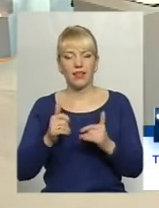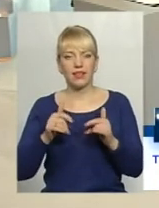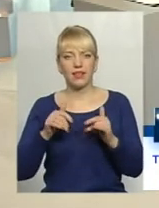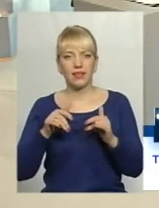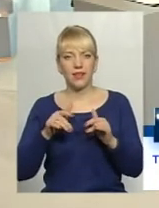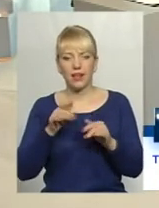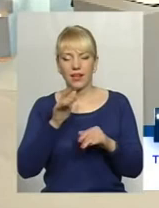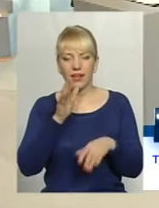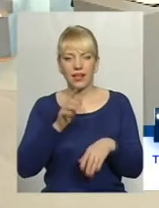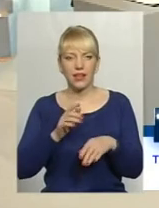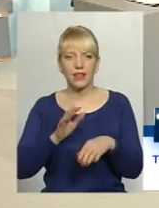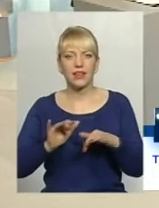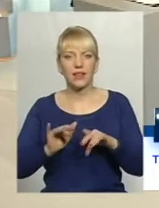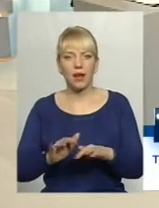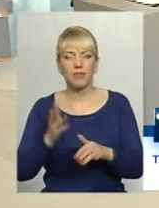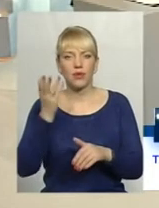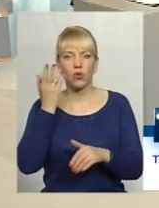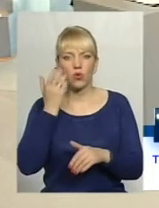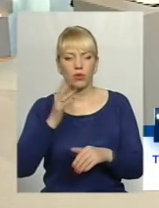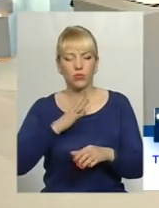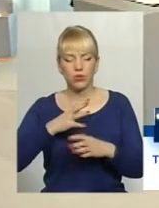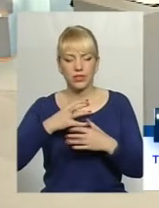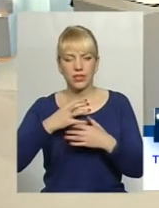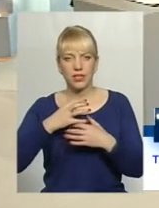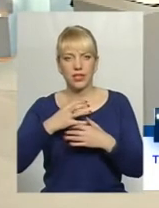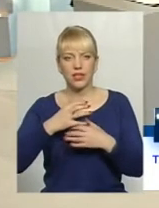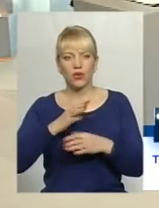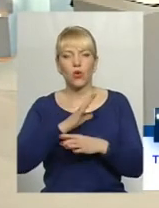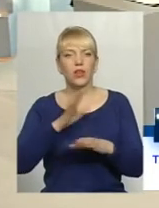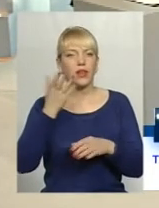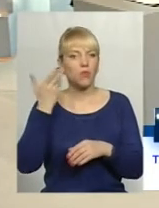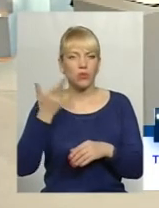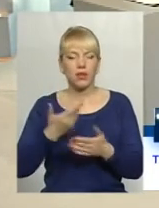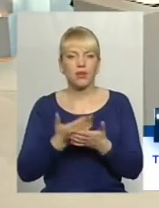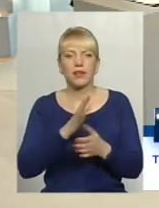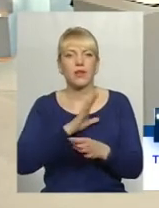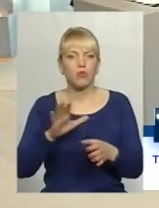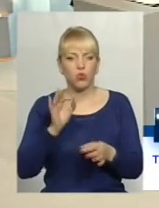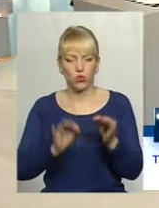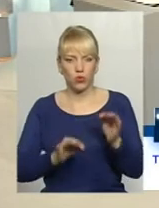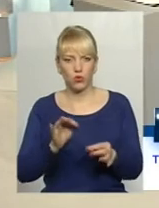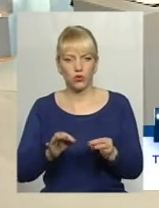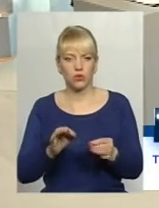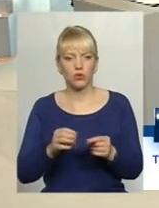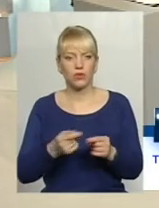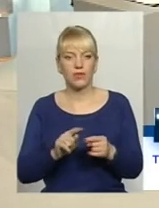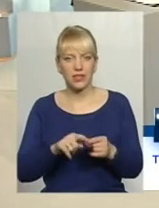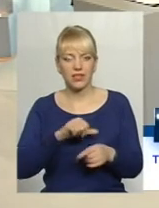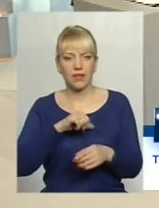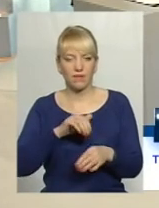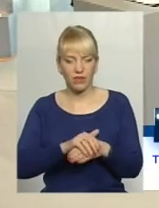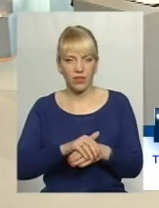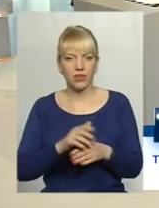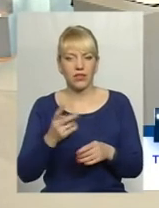заяву, не було якогось рішення. Але сам факт був, ну, він мав місце. Чи оця людина, ну, вона має